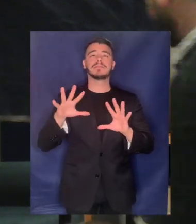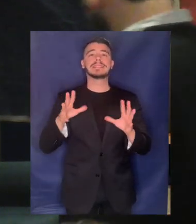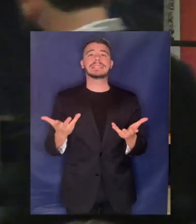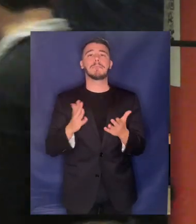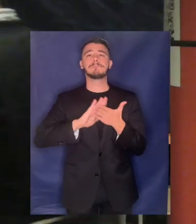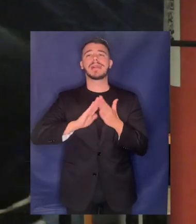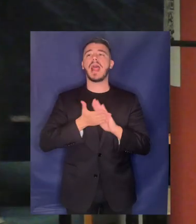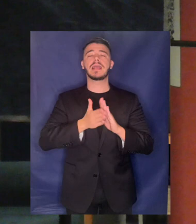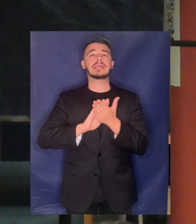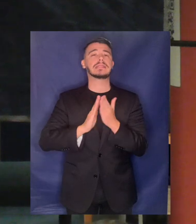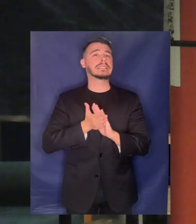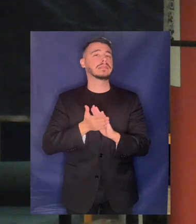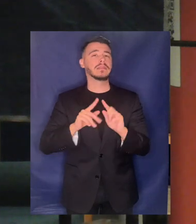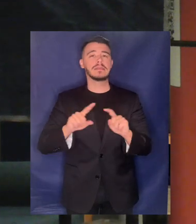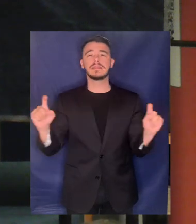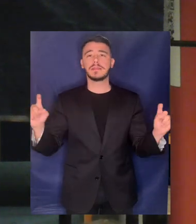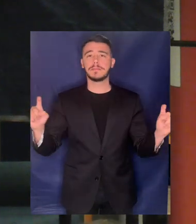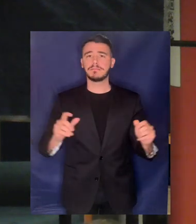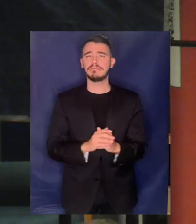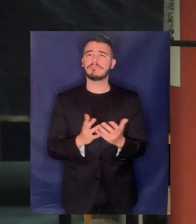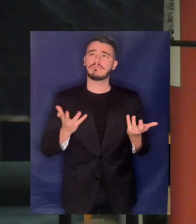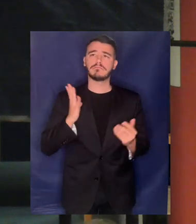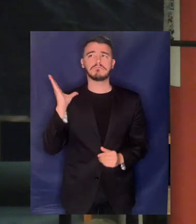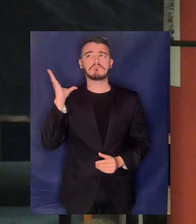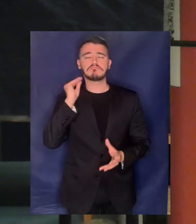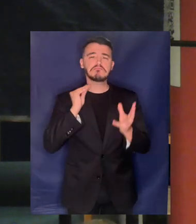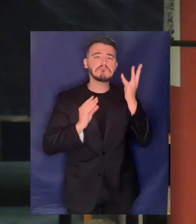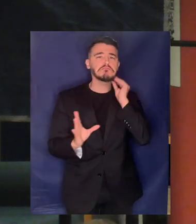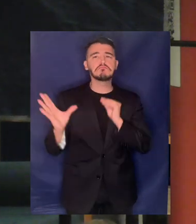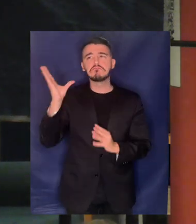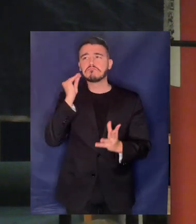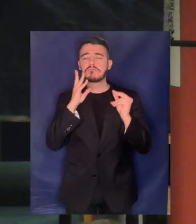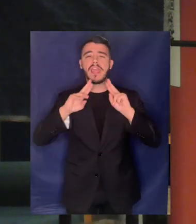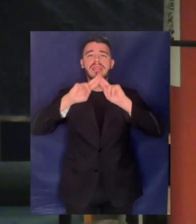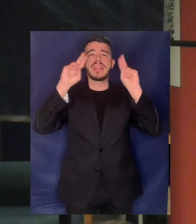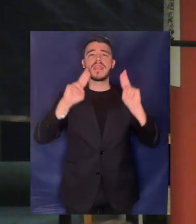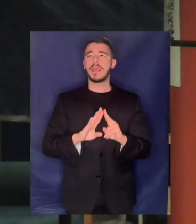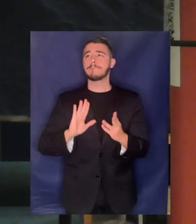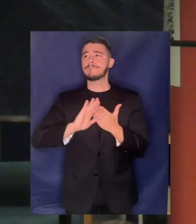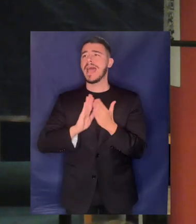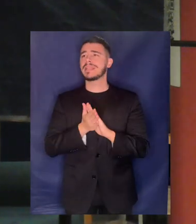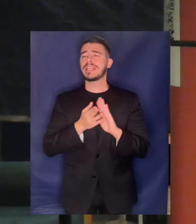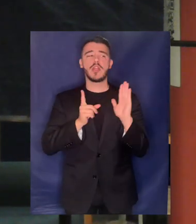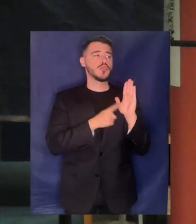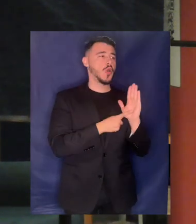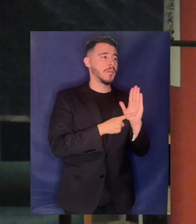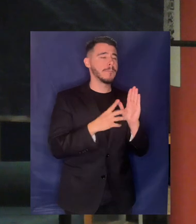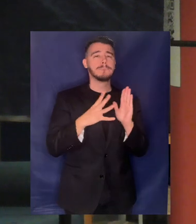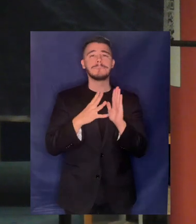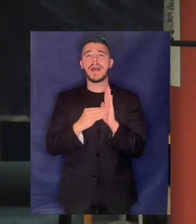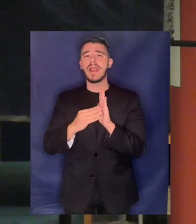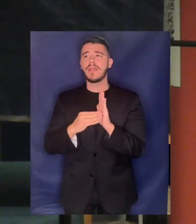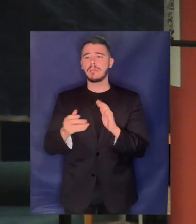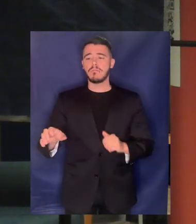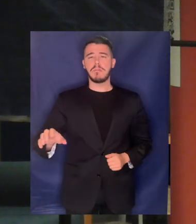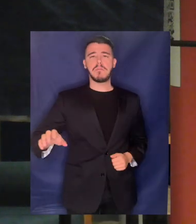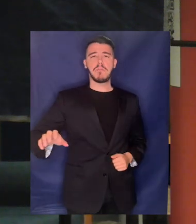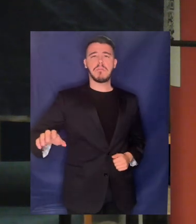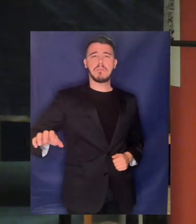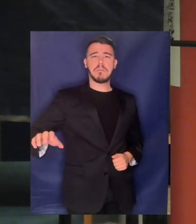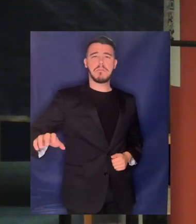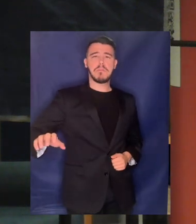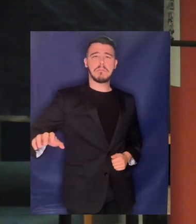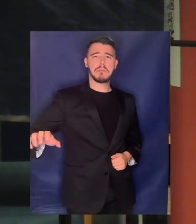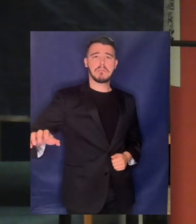Εσάς σας φαίνονται έτσι πολύ ωραίες λέξεις Εμένα μου υφούν στα αυτιά πώς κάνει το WhatsApp όταν χτυπάει είναι τα μηνύματα του Νίκου σε κάθε